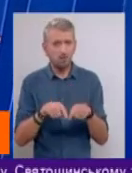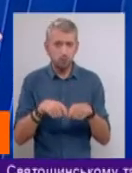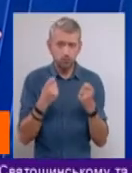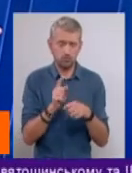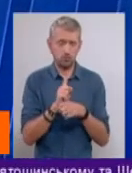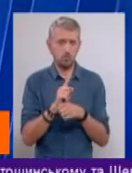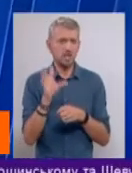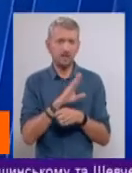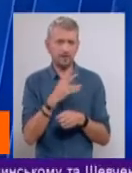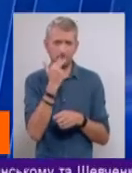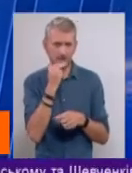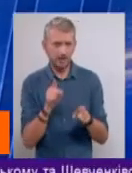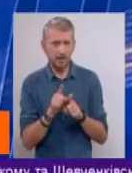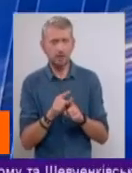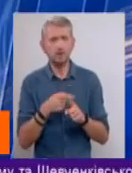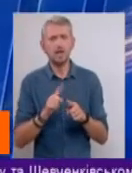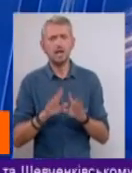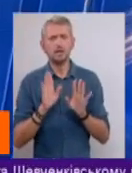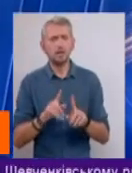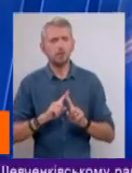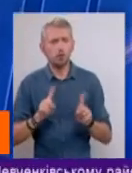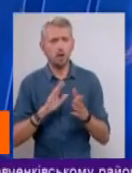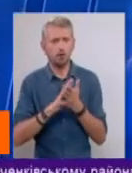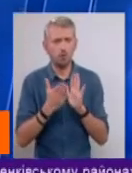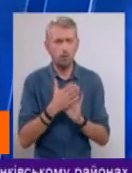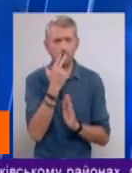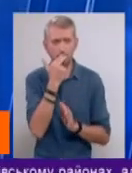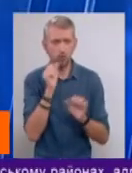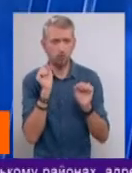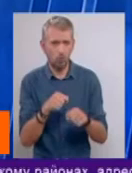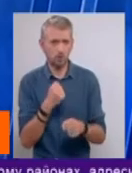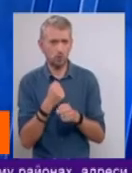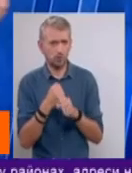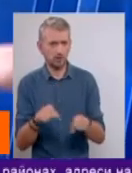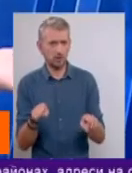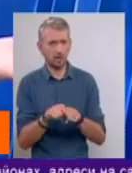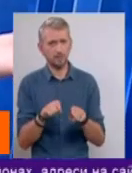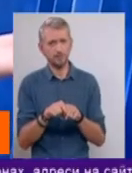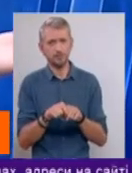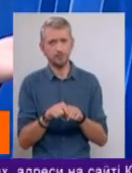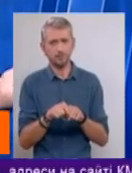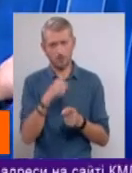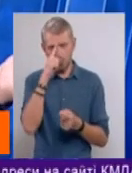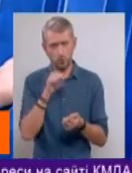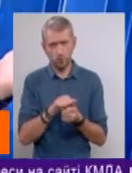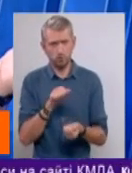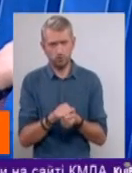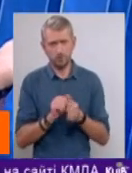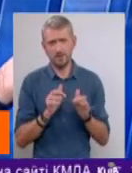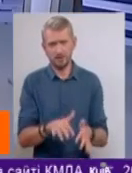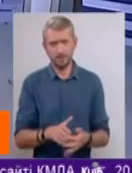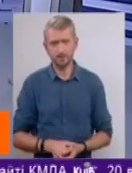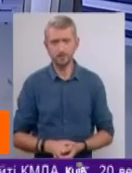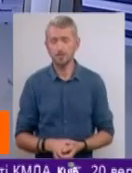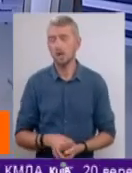підлітки такі. Це тільки в особливих умовах підліток може здатися до такої глупої дії.